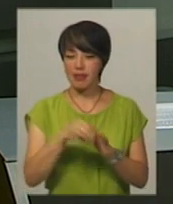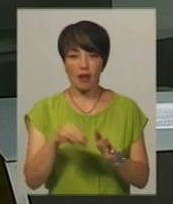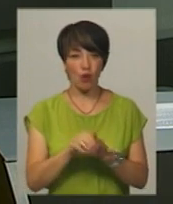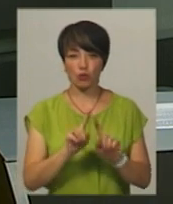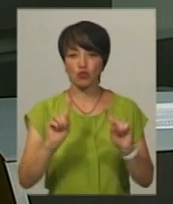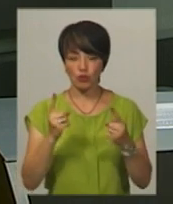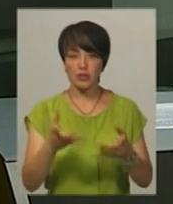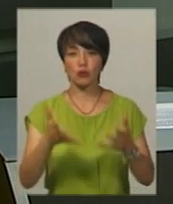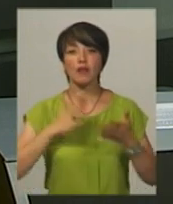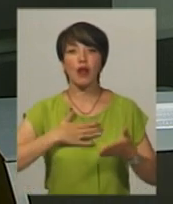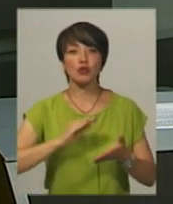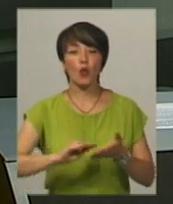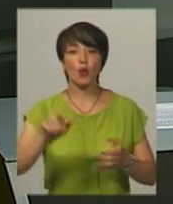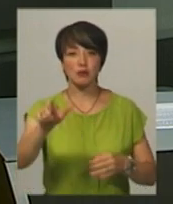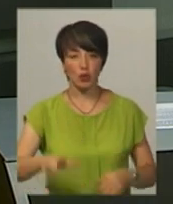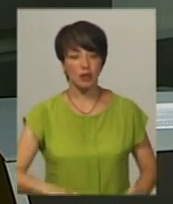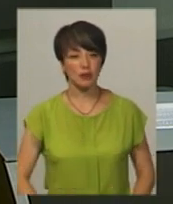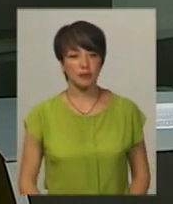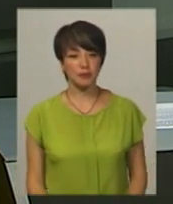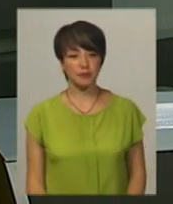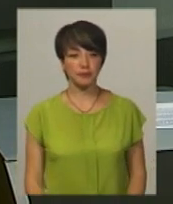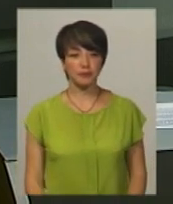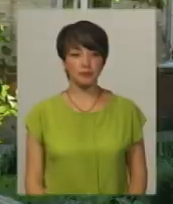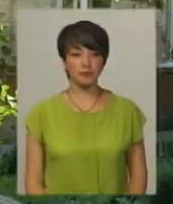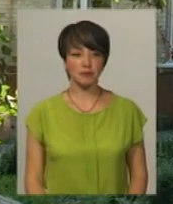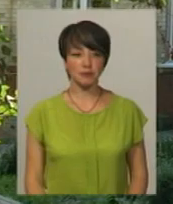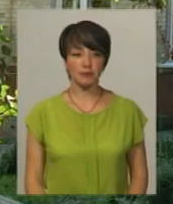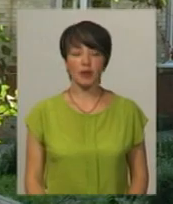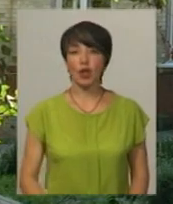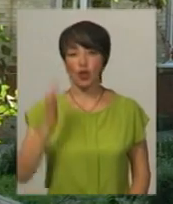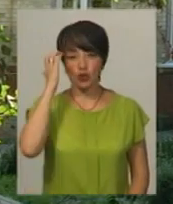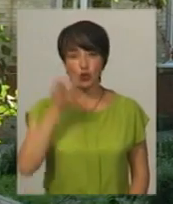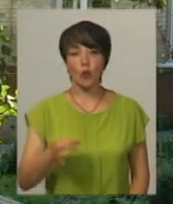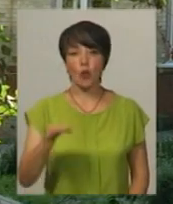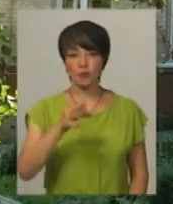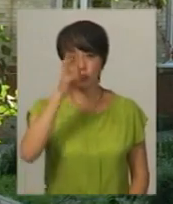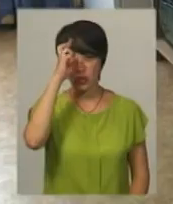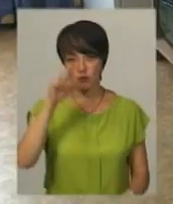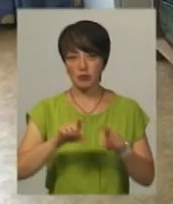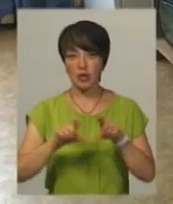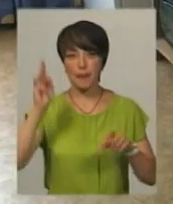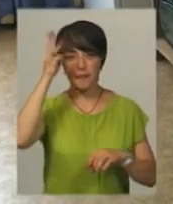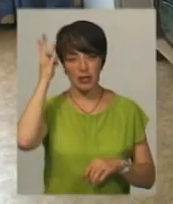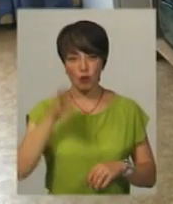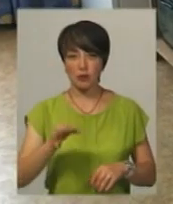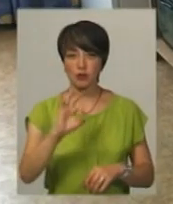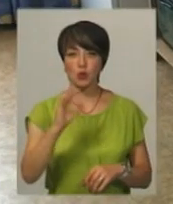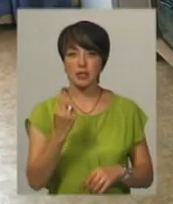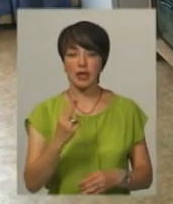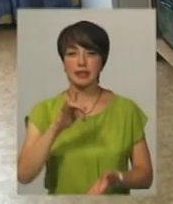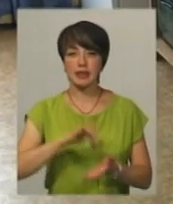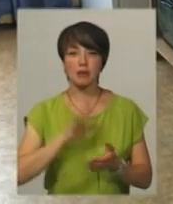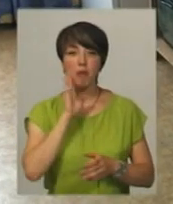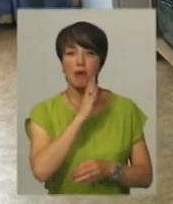Чому,'ясовувала наша кореспондентка Світлана Порубок. У Чорноострівському державному закладі Хмельницький обласний соціальний центр